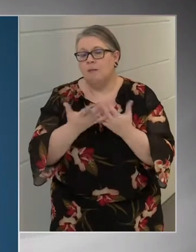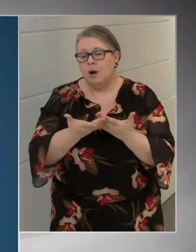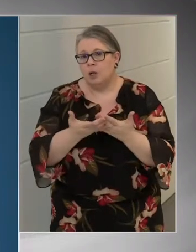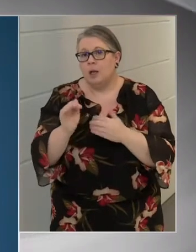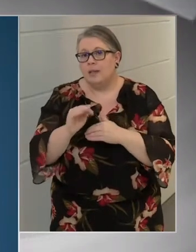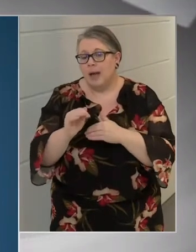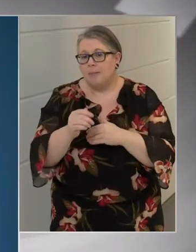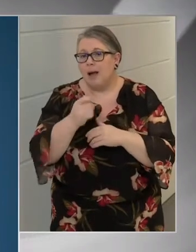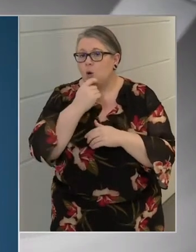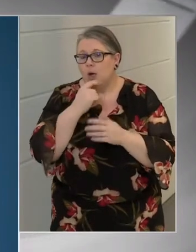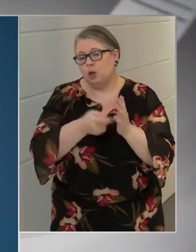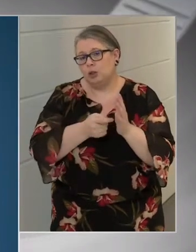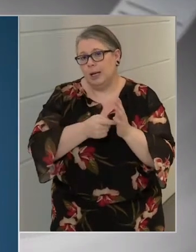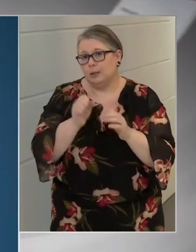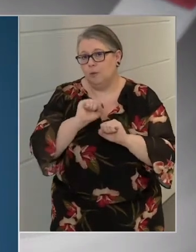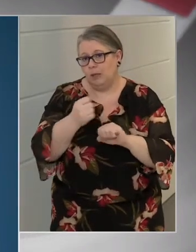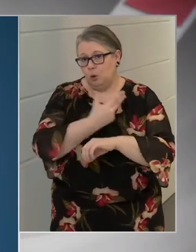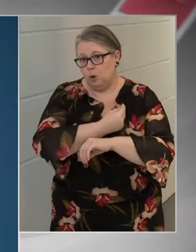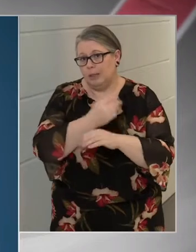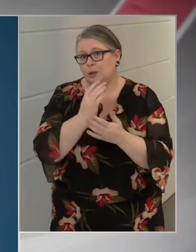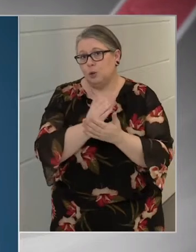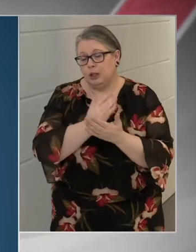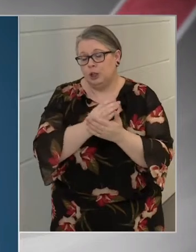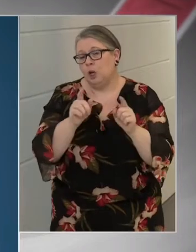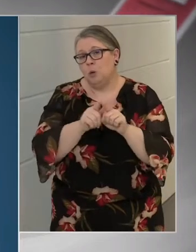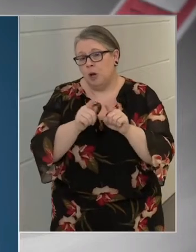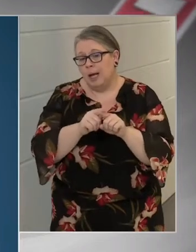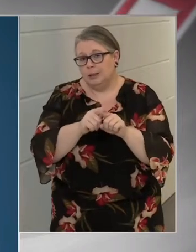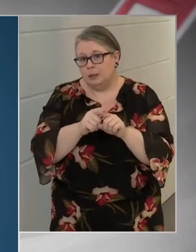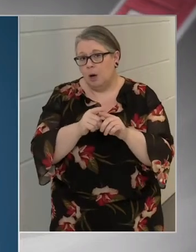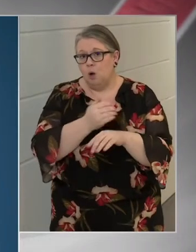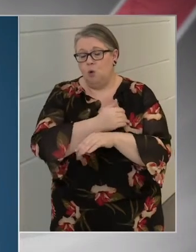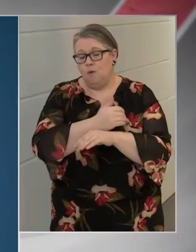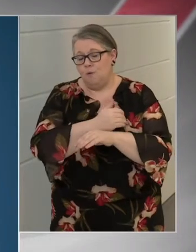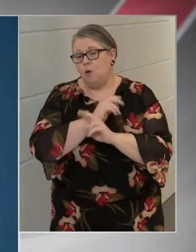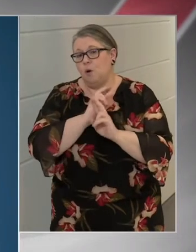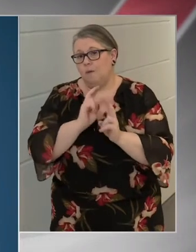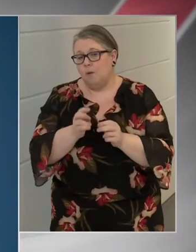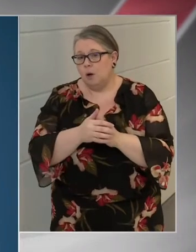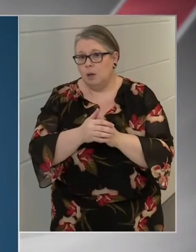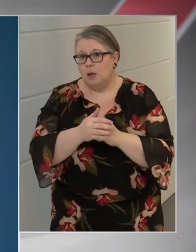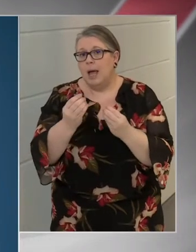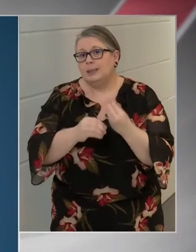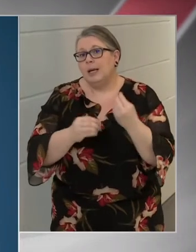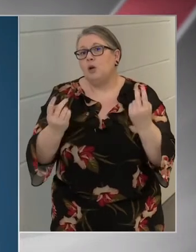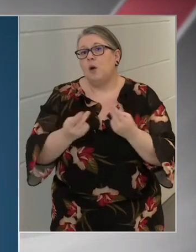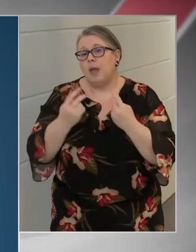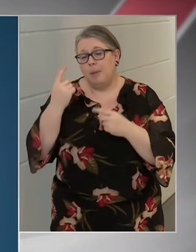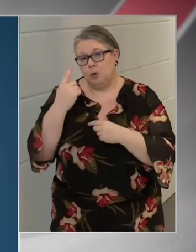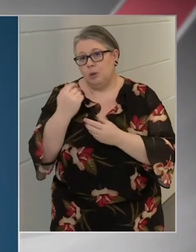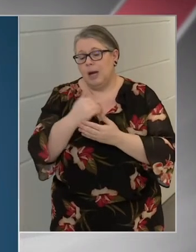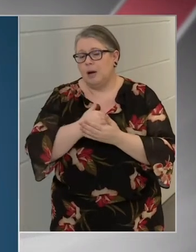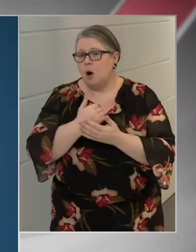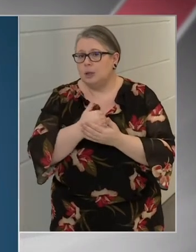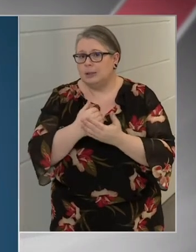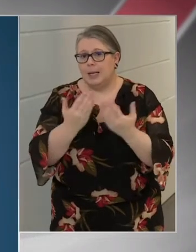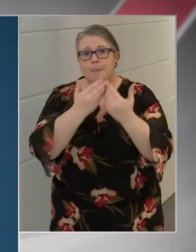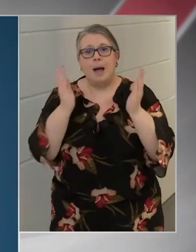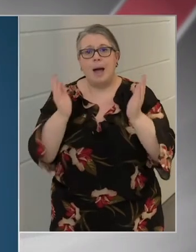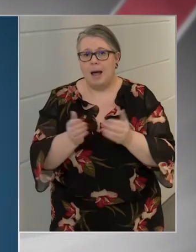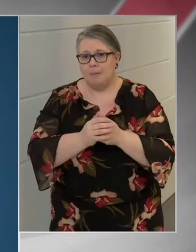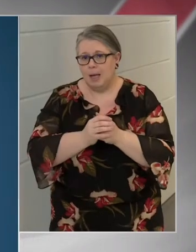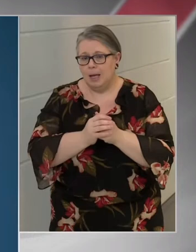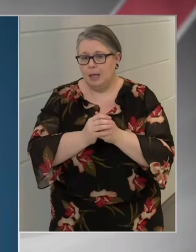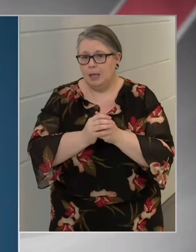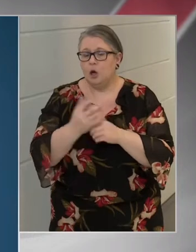gyermekkori kötelező védőoltásoknál is. Ezért könnyebben tudják oltani bármely